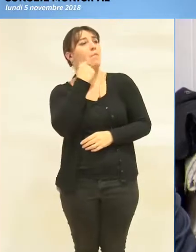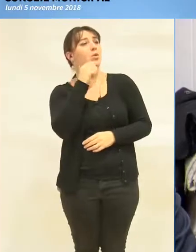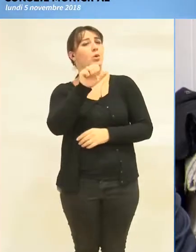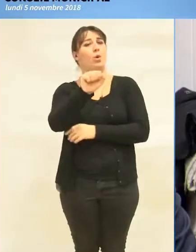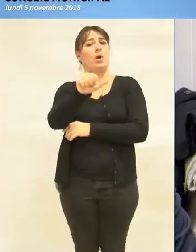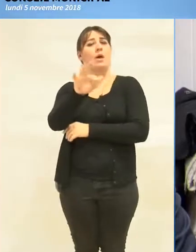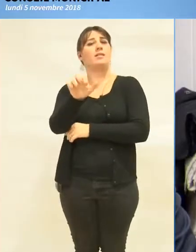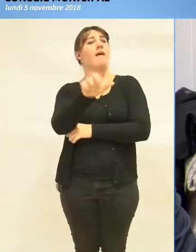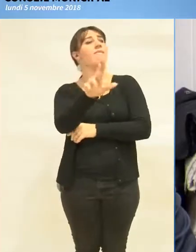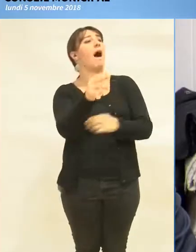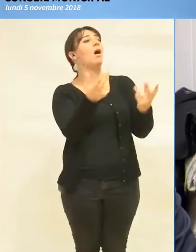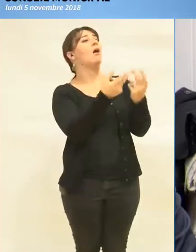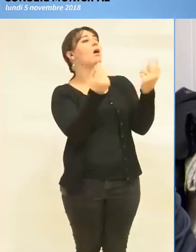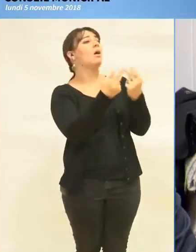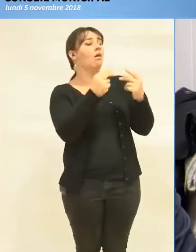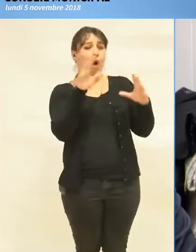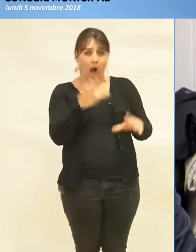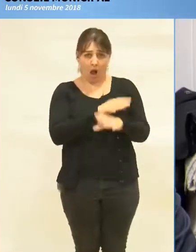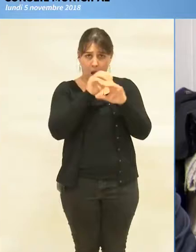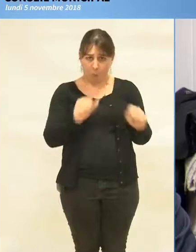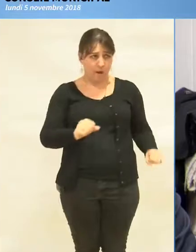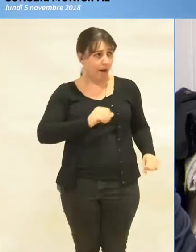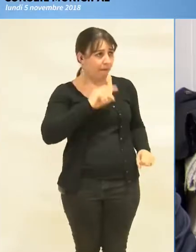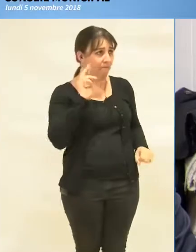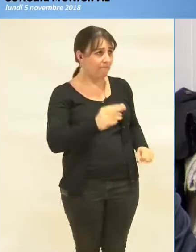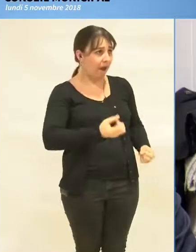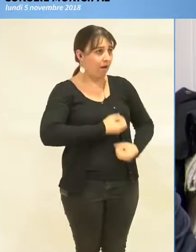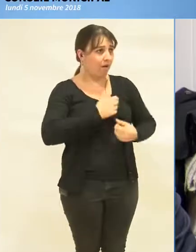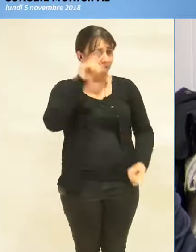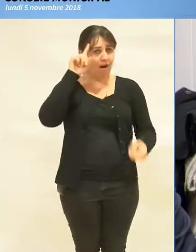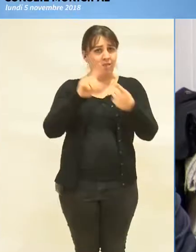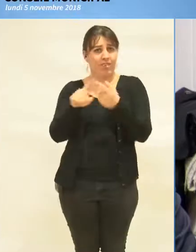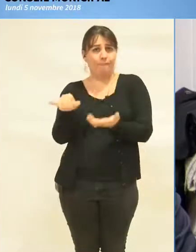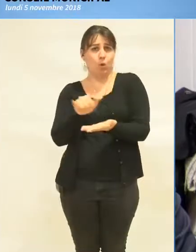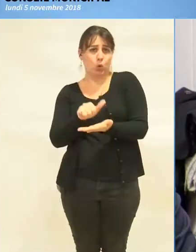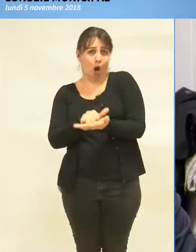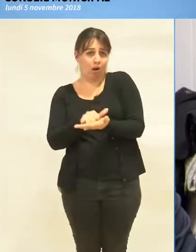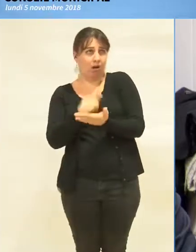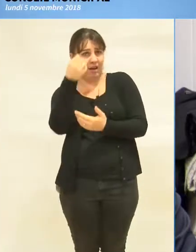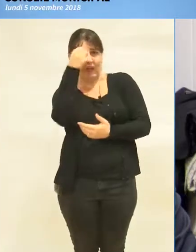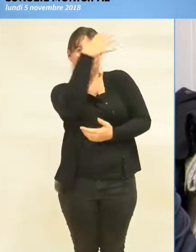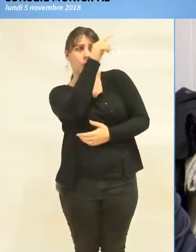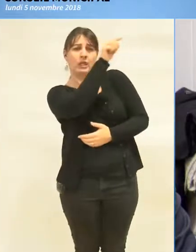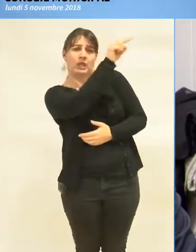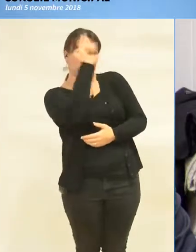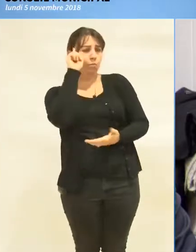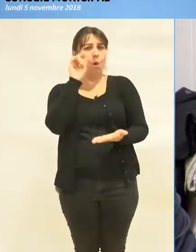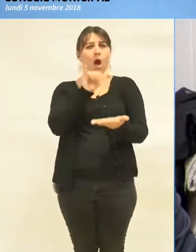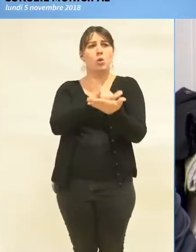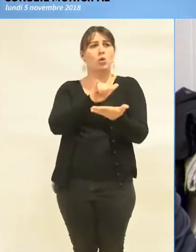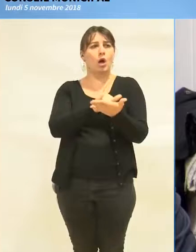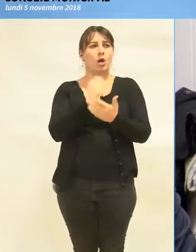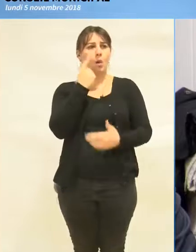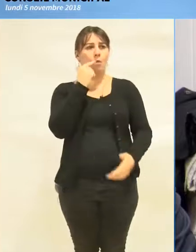a dit des choses incroyables quant à New York, parce qu'à New York, il y a eu M.